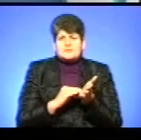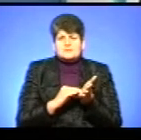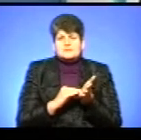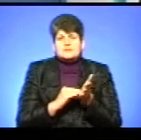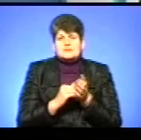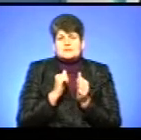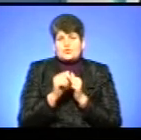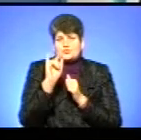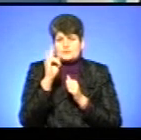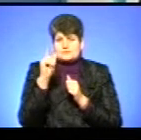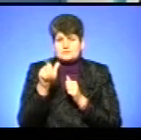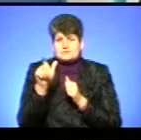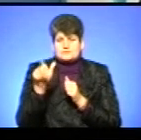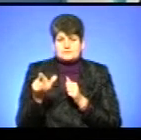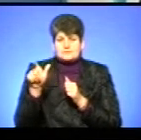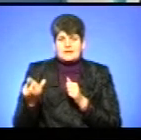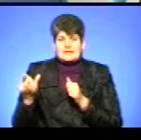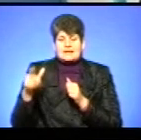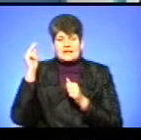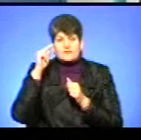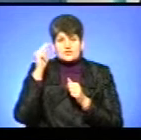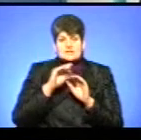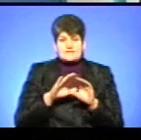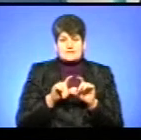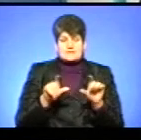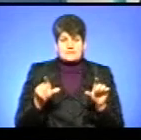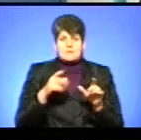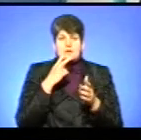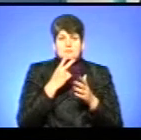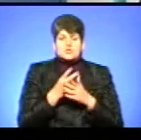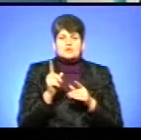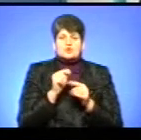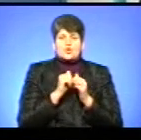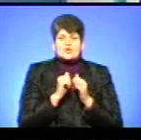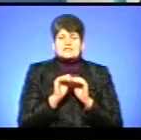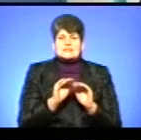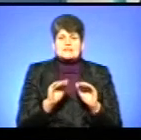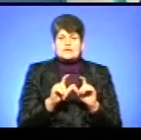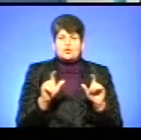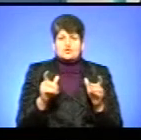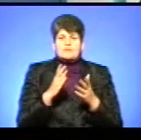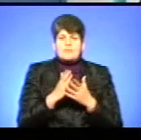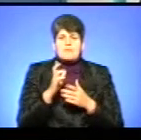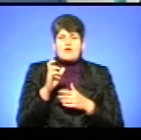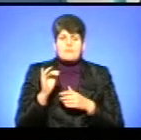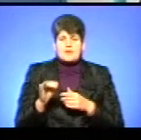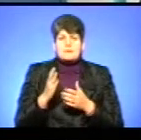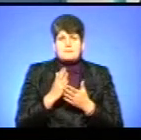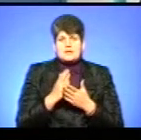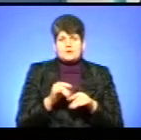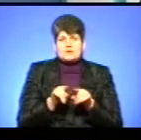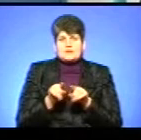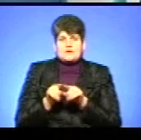учнем, за кожну дитину, яка навчається в садках, передбачала би, що кожен садочок мав би володіти однаковими,